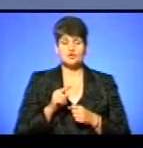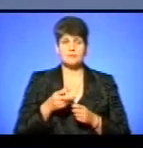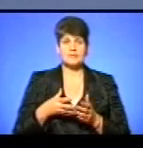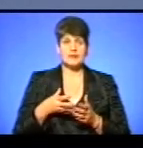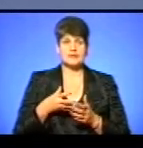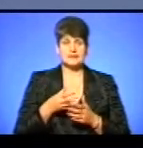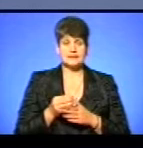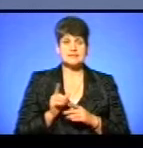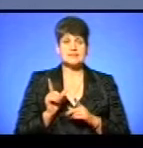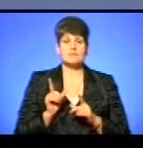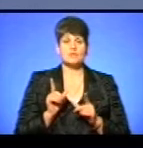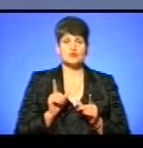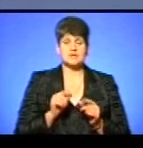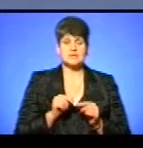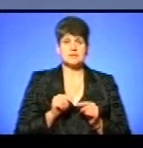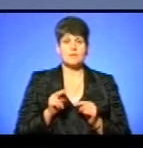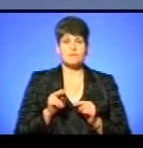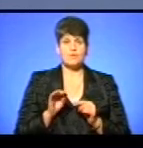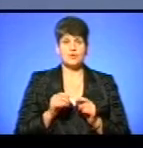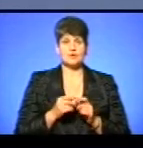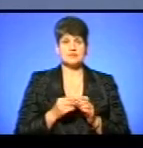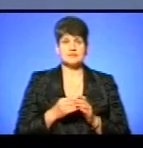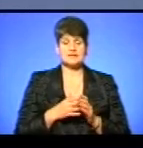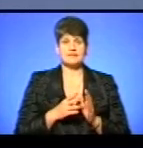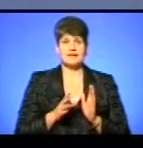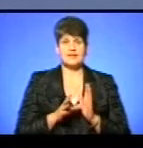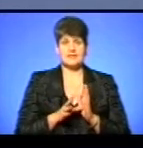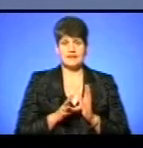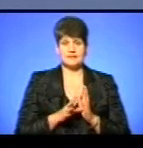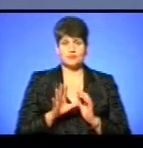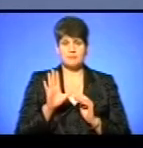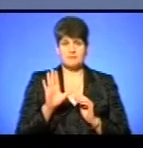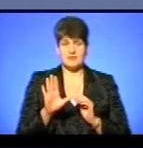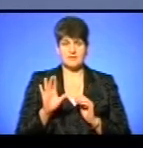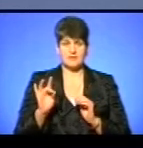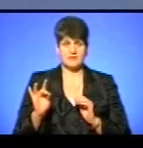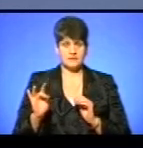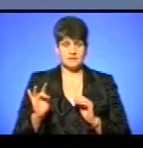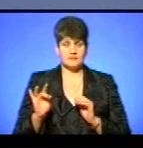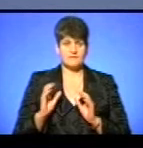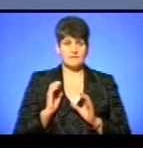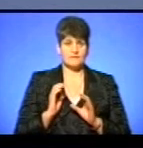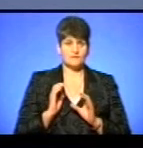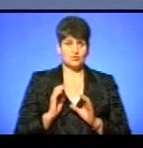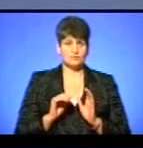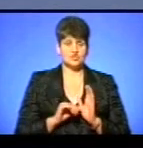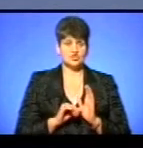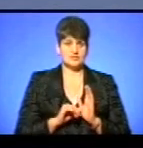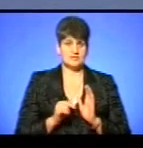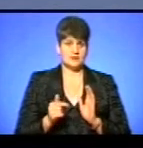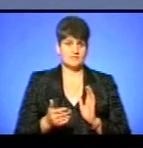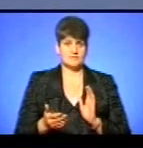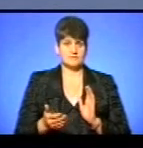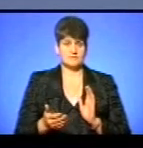оплачувати за проїзд по тарифу в електротранспорті 5 гривень, в автобусах 6 гривень.